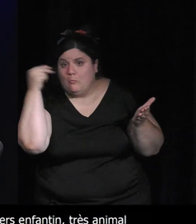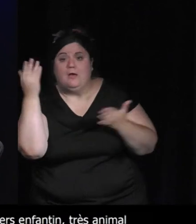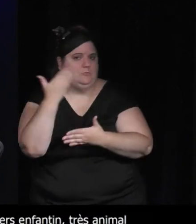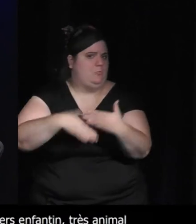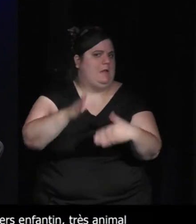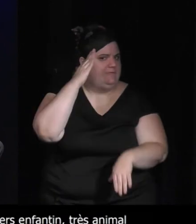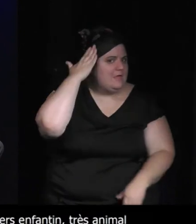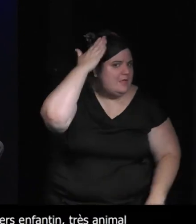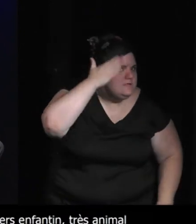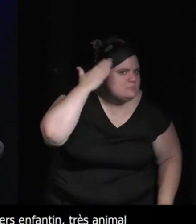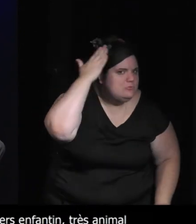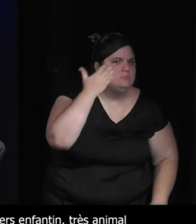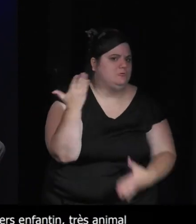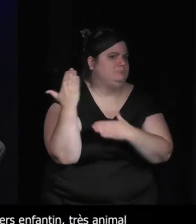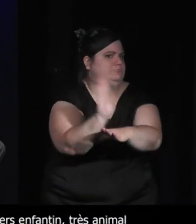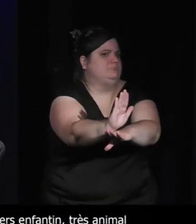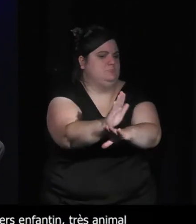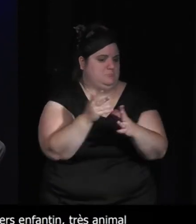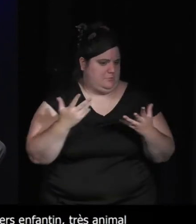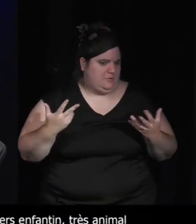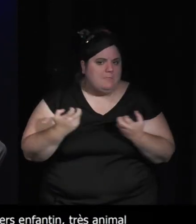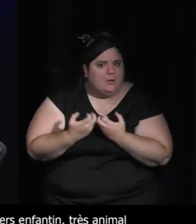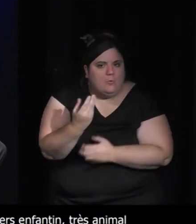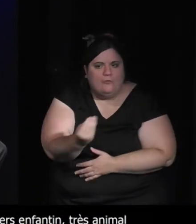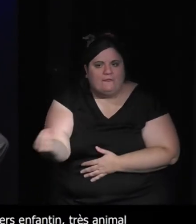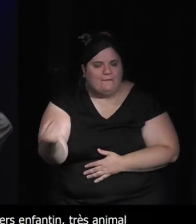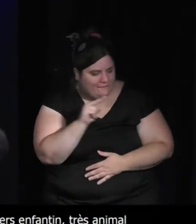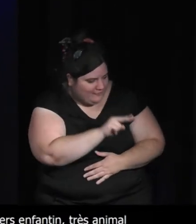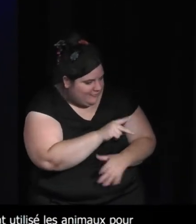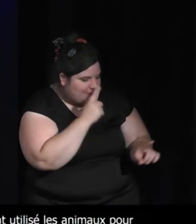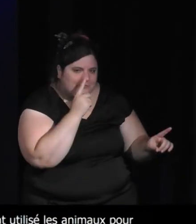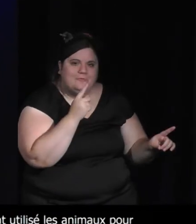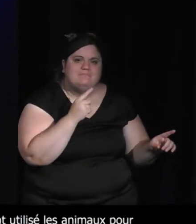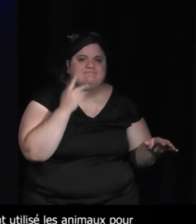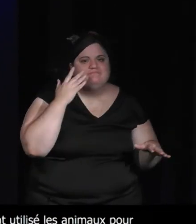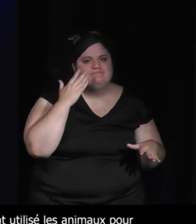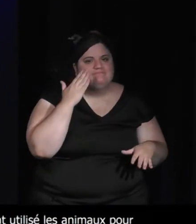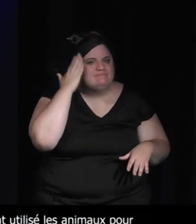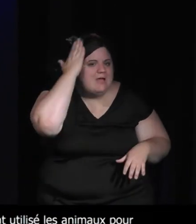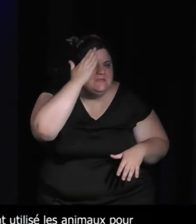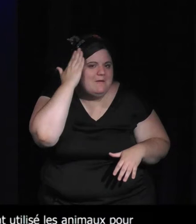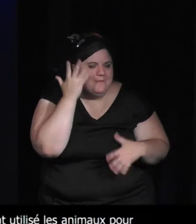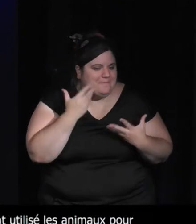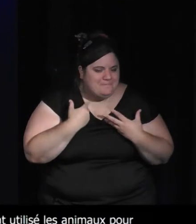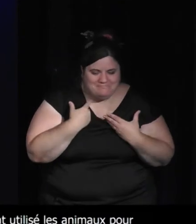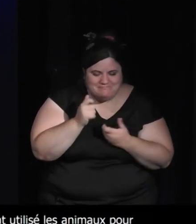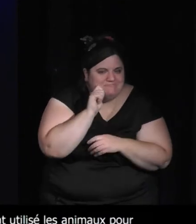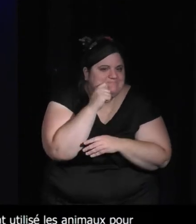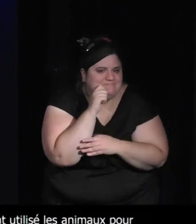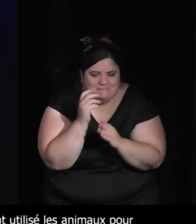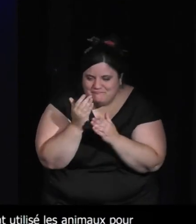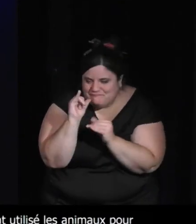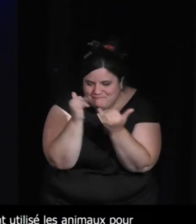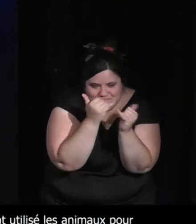rapport avec un animal pacifié puisque une peluche ou un animal domestique tout simplement c'est